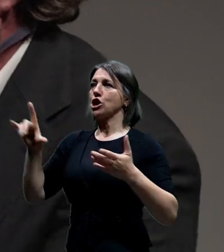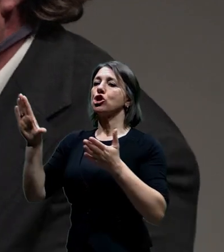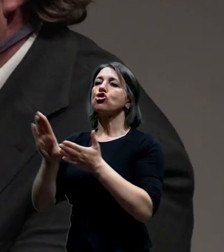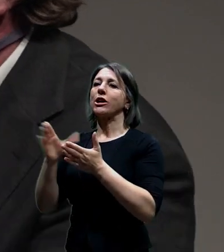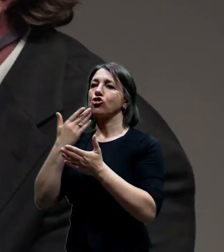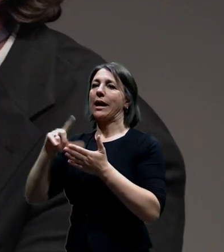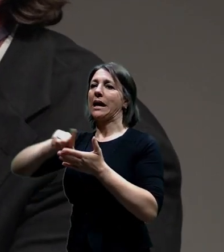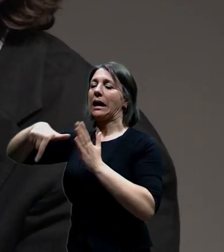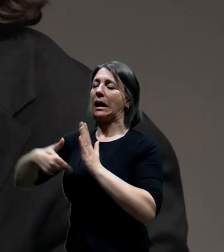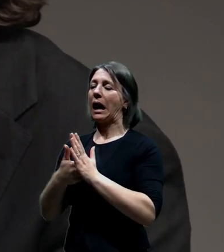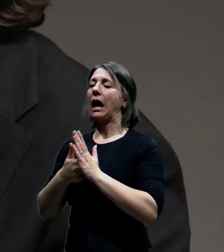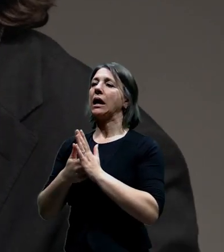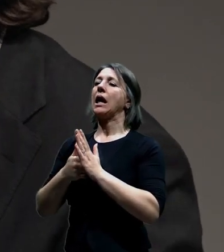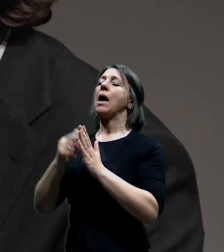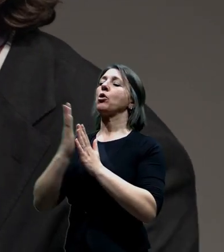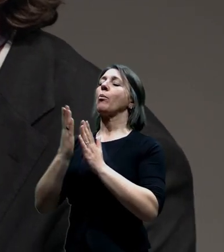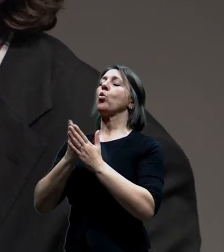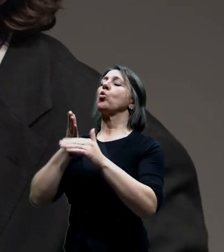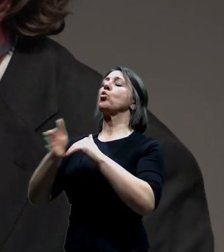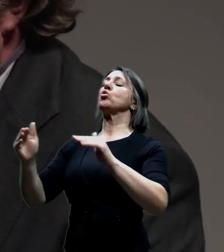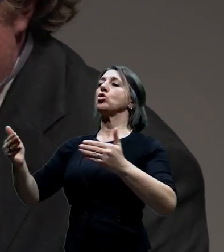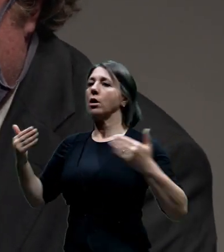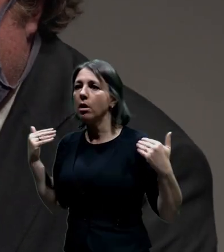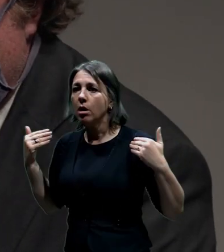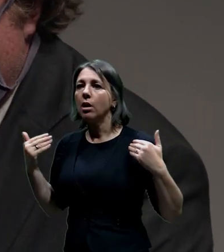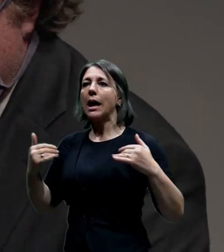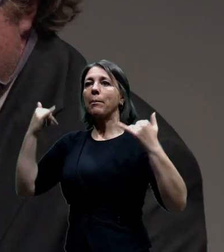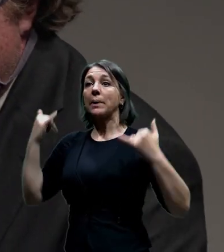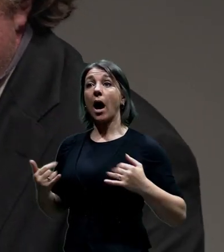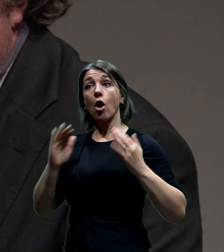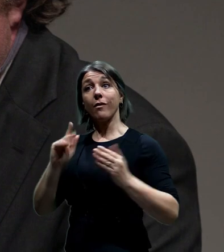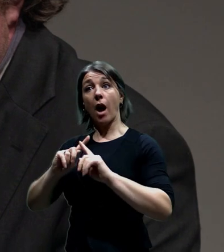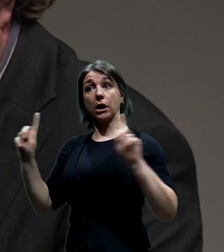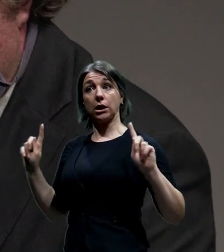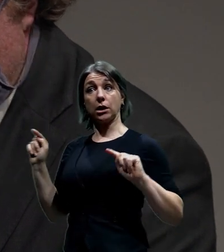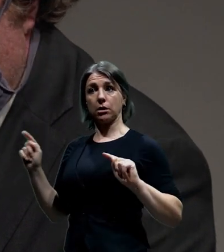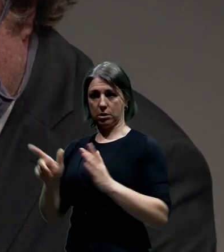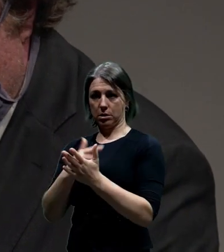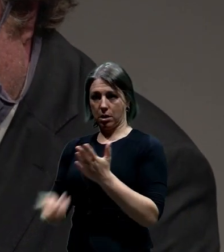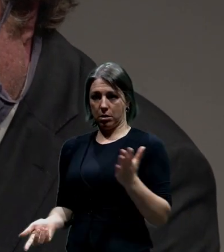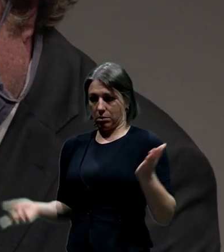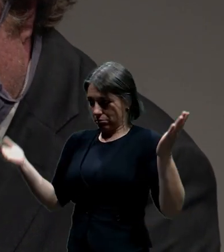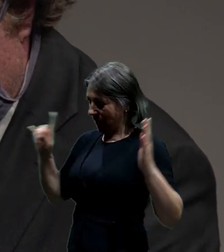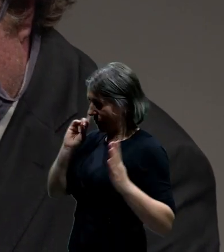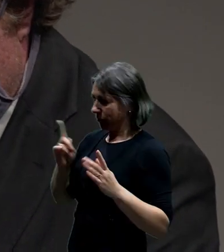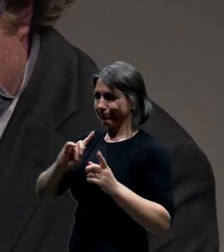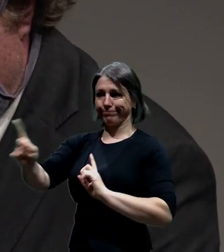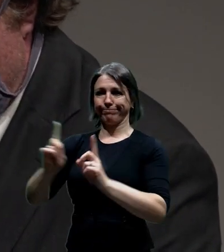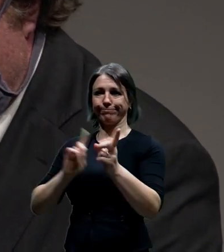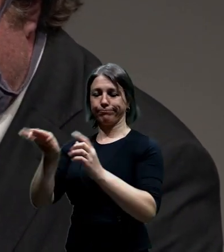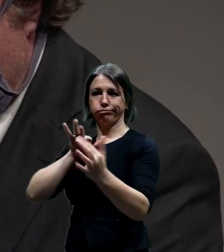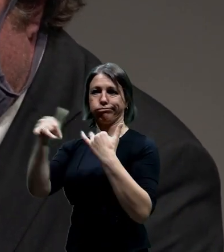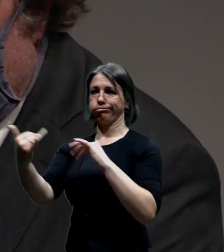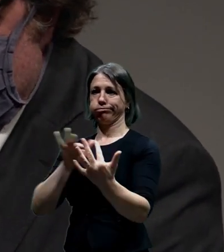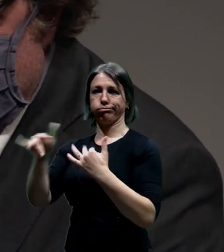všimnou na značce nebo je tam jiný limit rychlosti, ale není to pro ně nějaký jako velký životní zážitek. A my